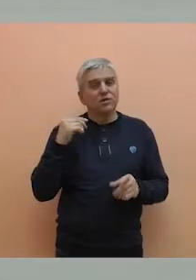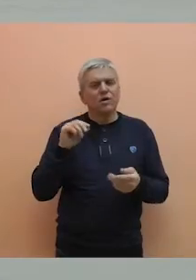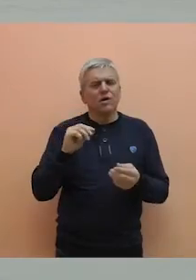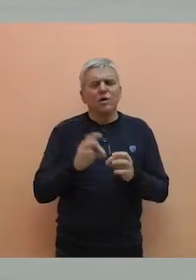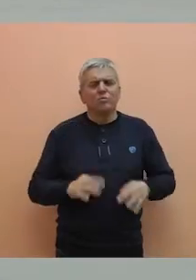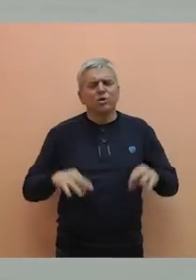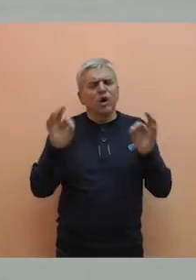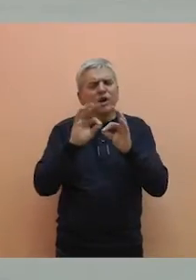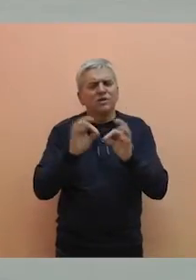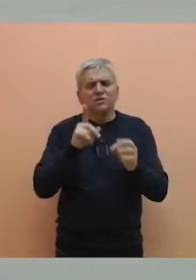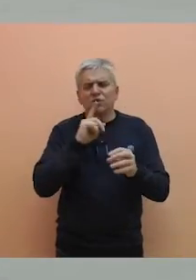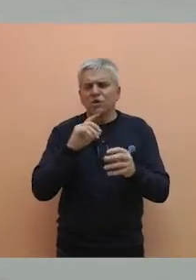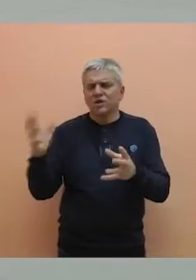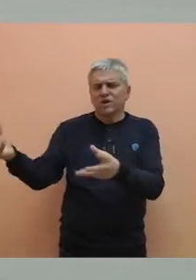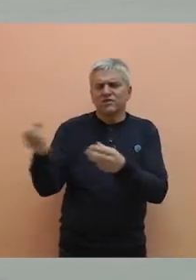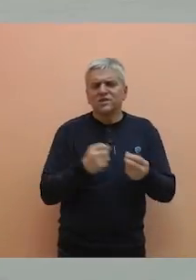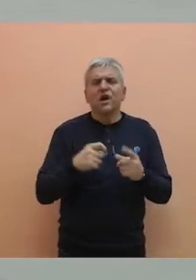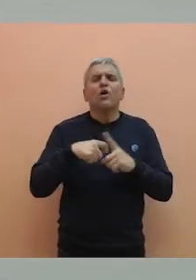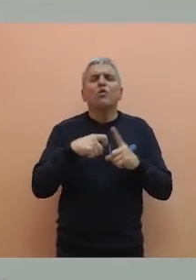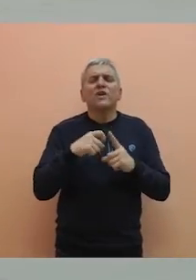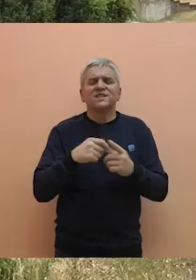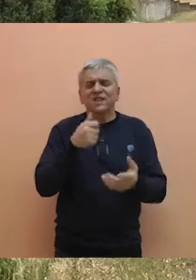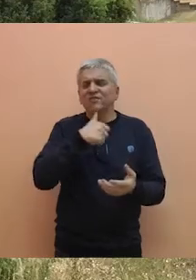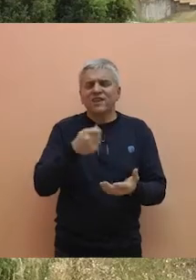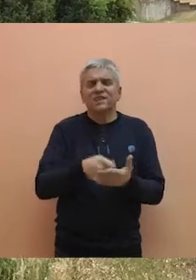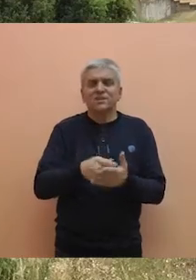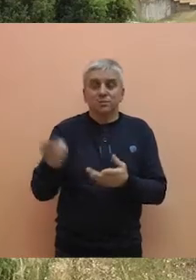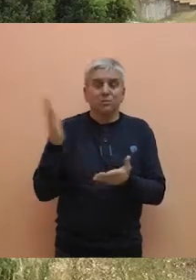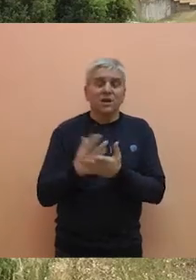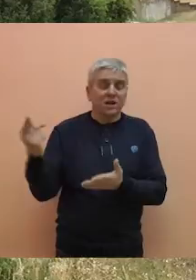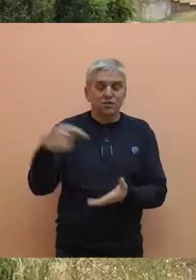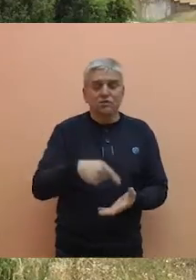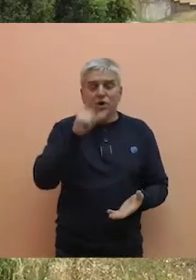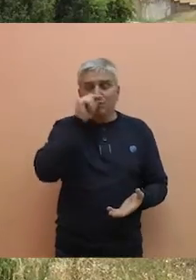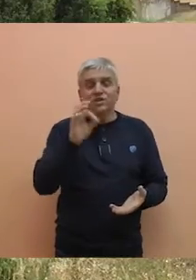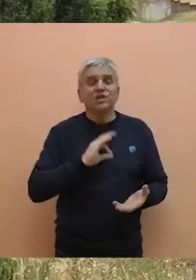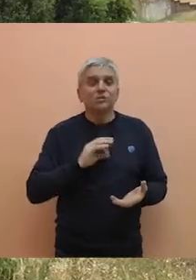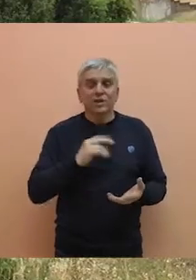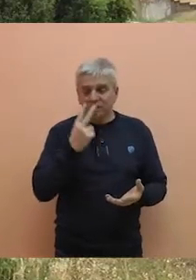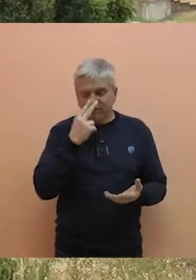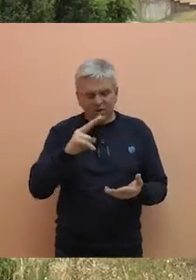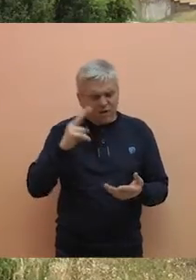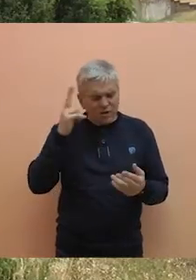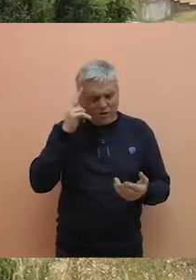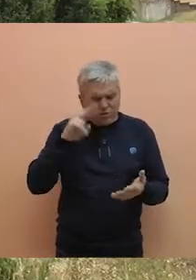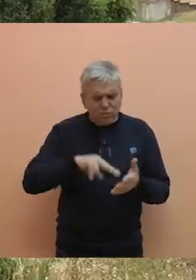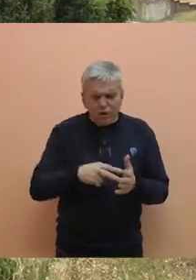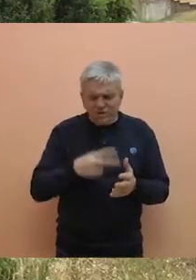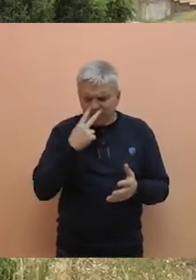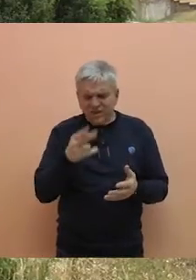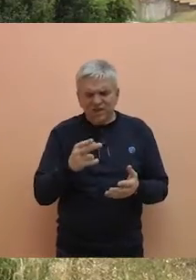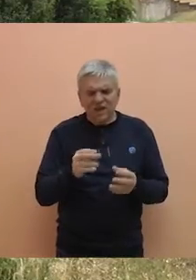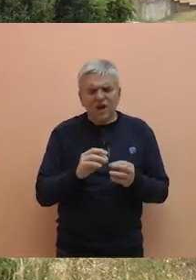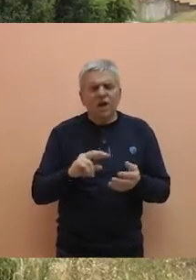projektantske kuće koju je angažovao kuvađski investitor posetila je opštinu Bečaj kako bi se upoznala sa postojećom planskom